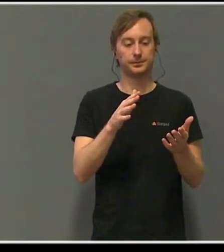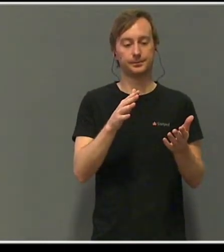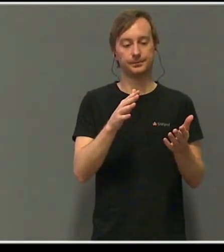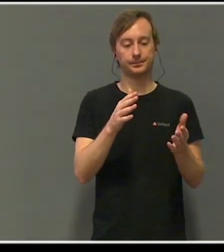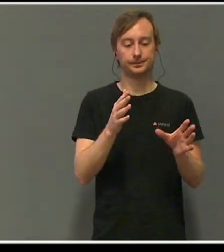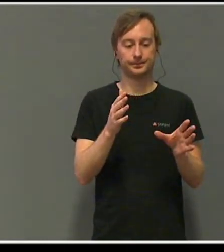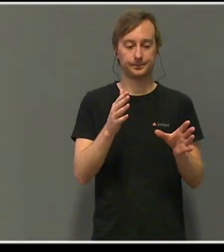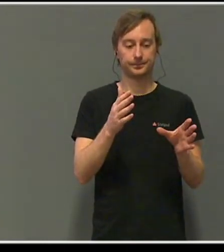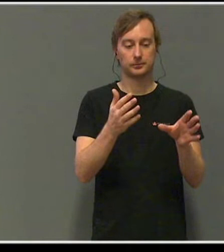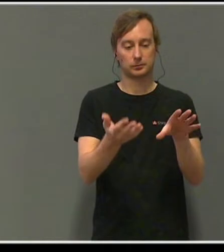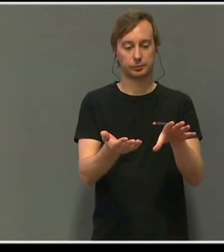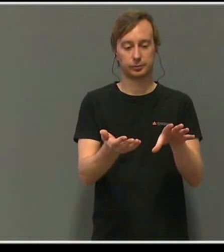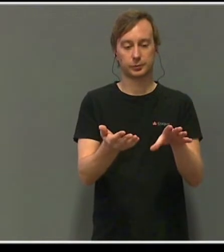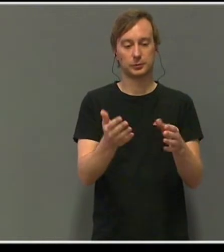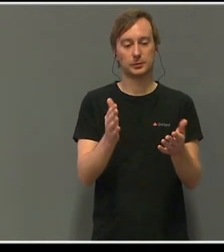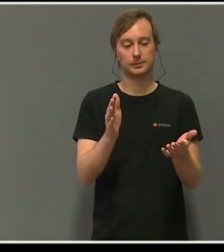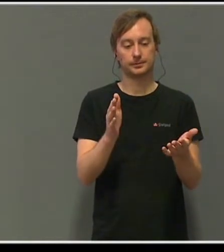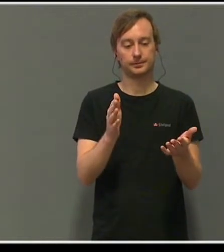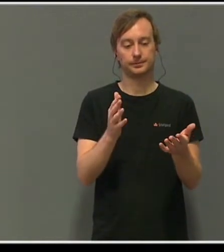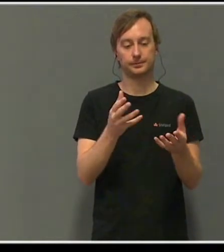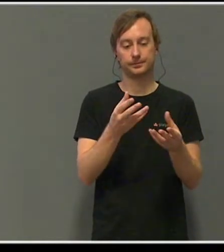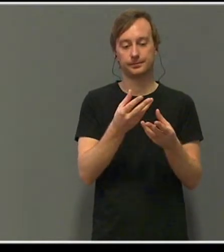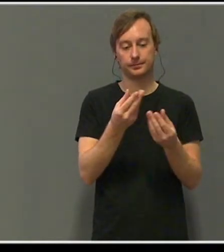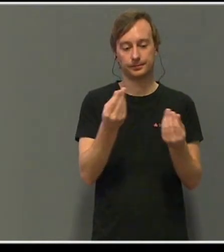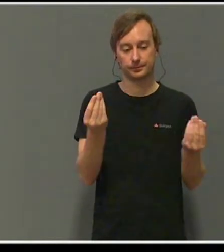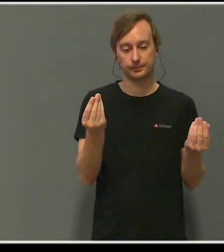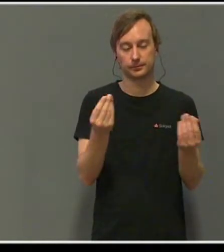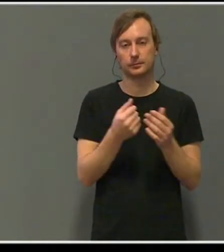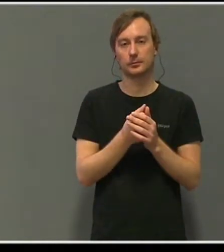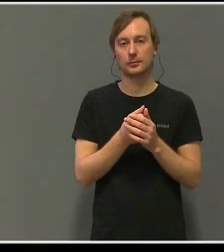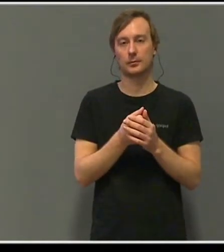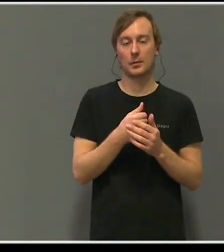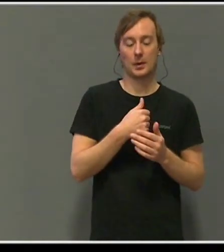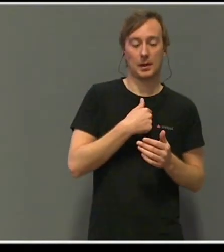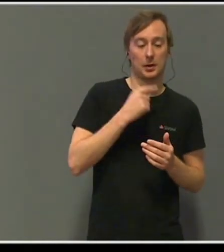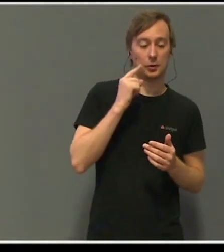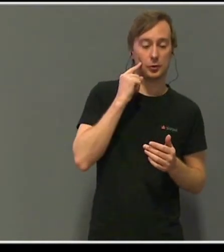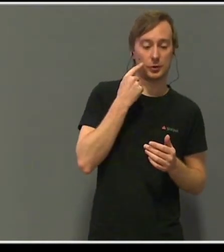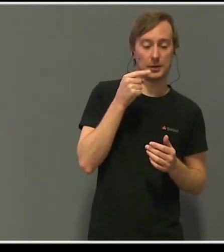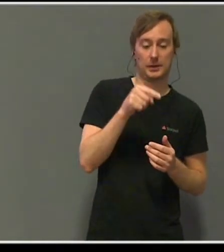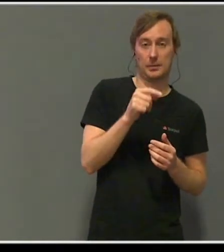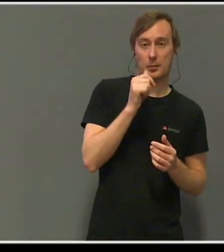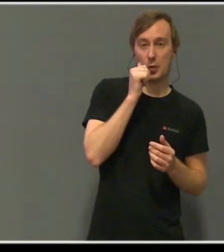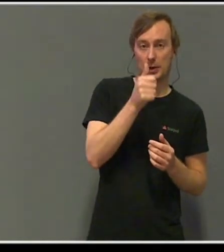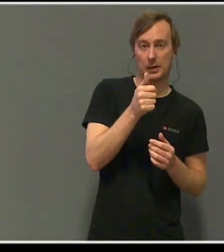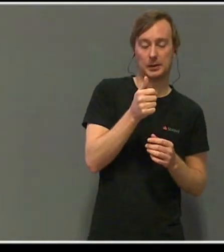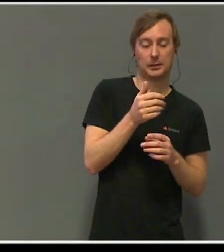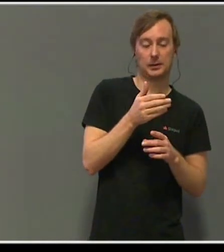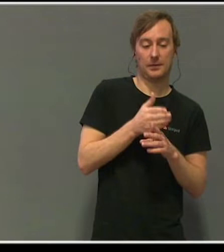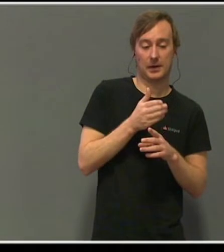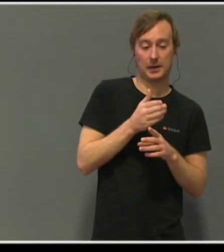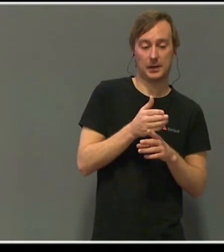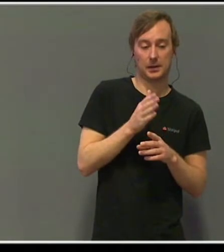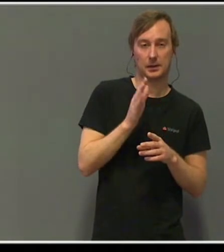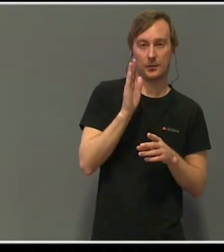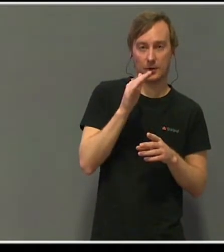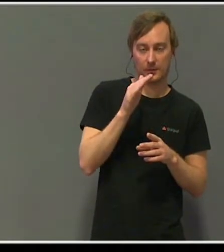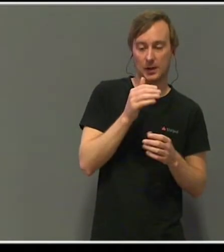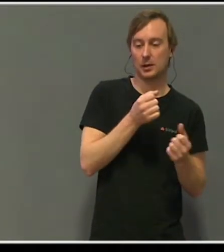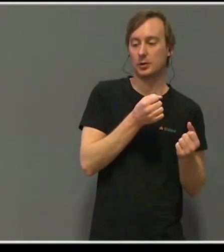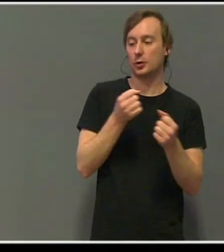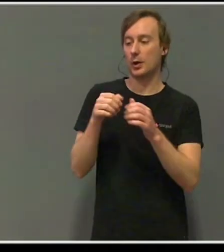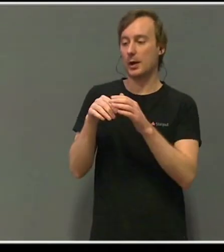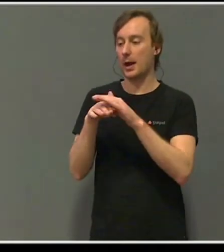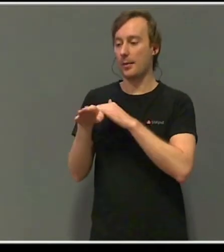Klokka fem om morgenen, da Trude og jeg kjørte sakte hjem fra sykehuset hvor vi hadde tatt farvel med Mats, så var